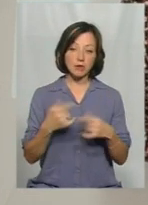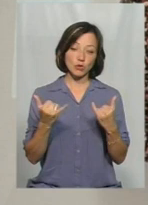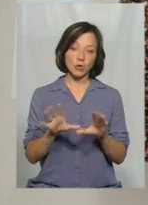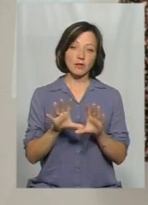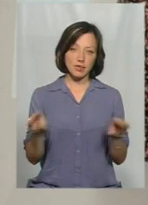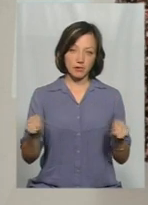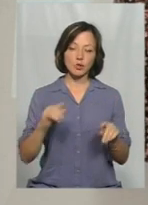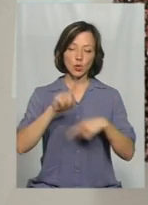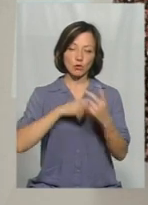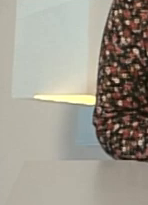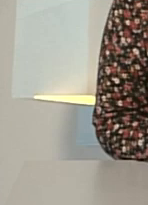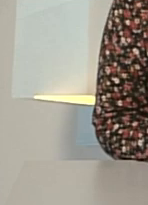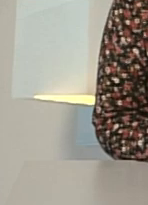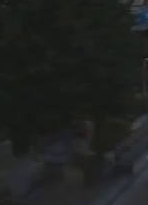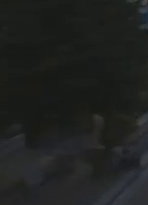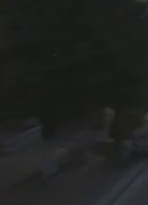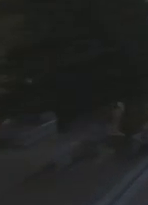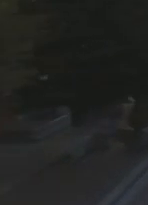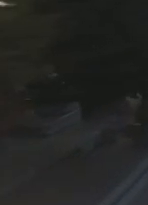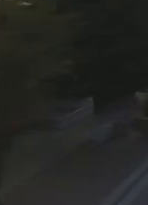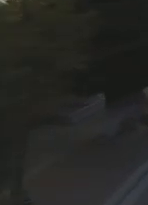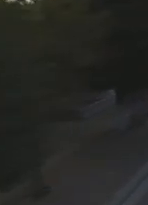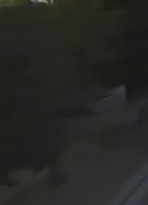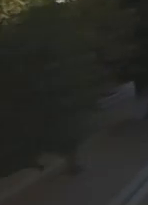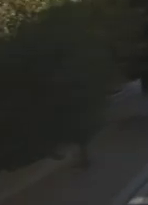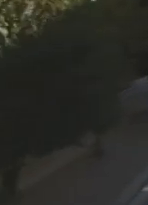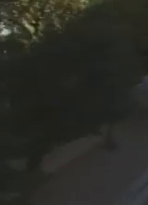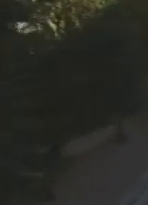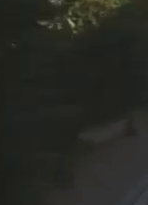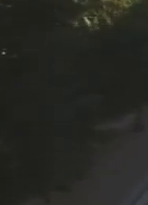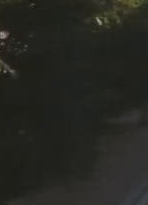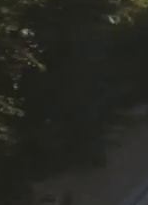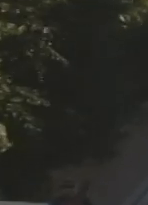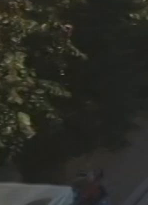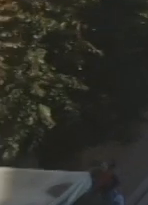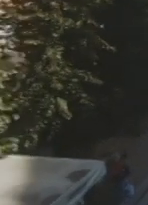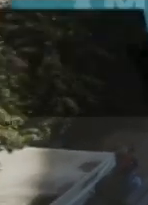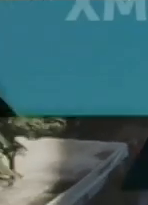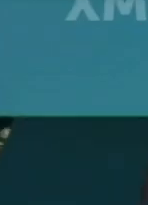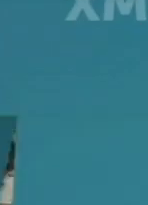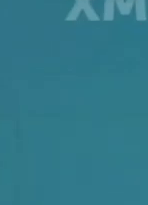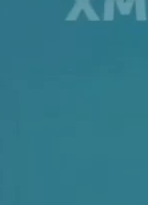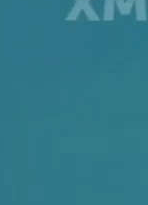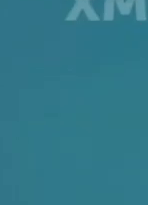на сьогодні все. До наступної зустрічі. Дякуємо за Дякую.